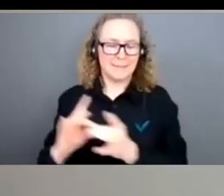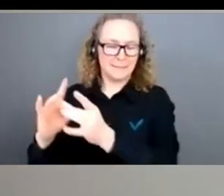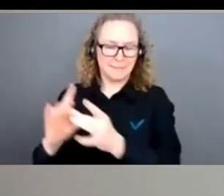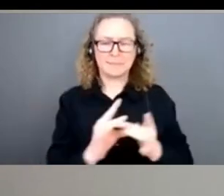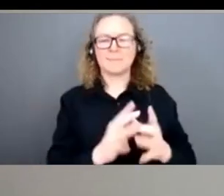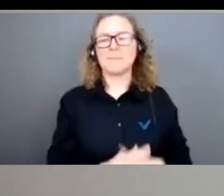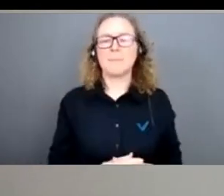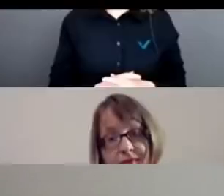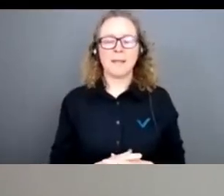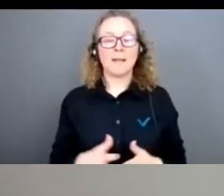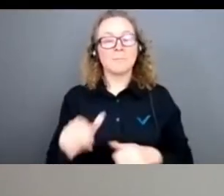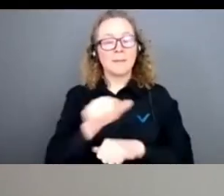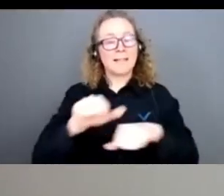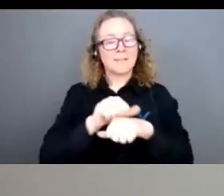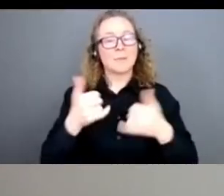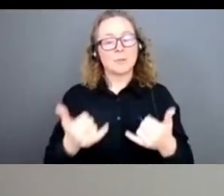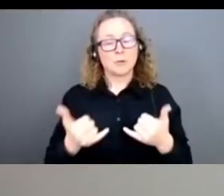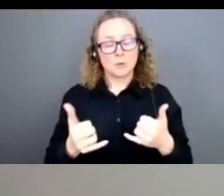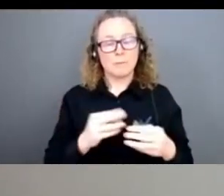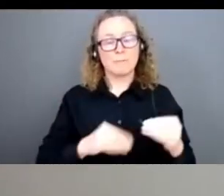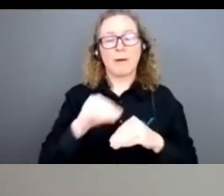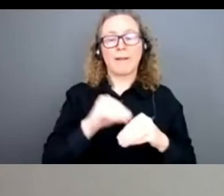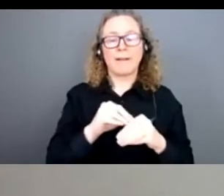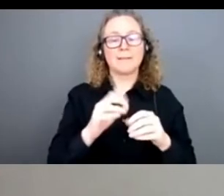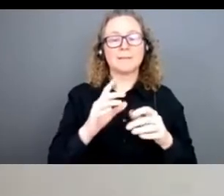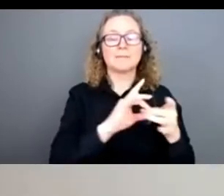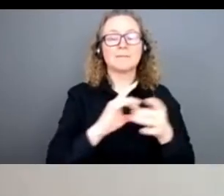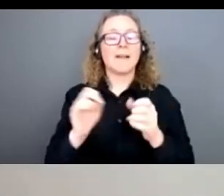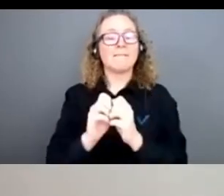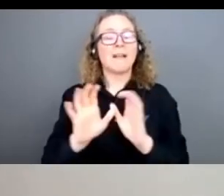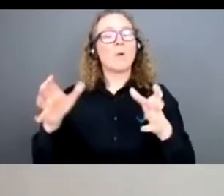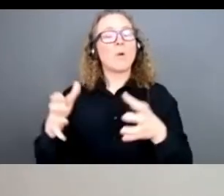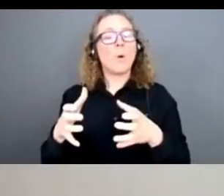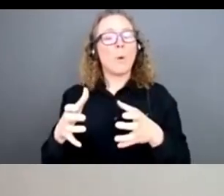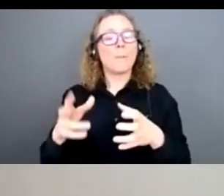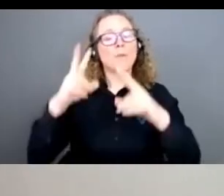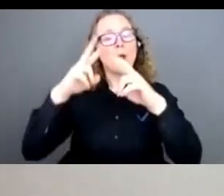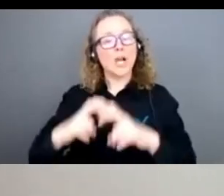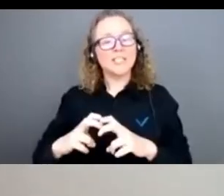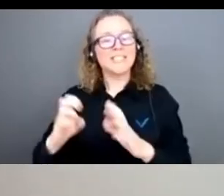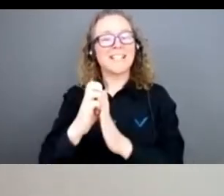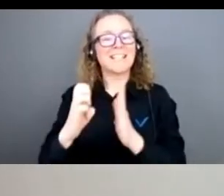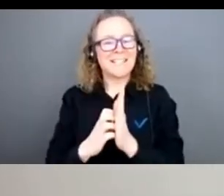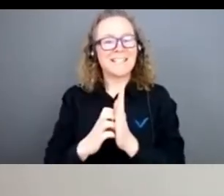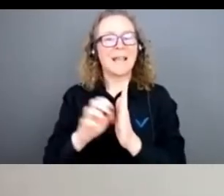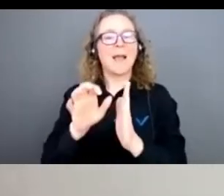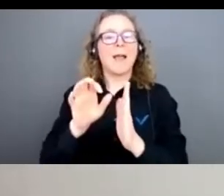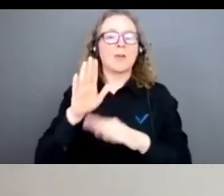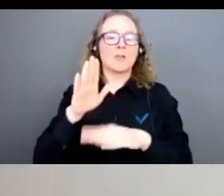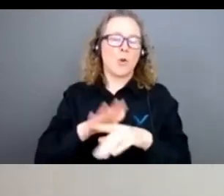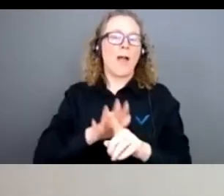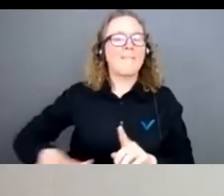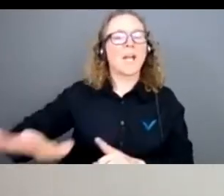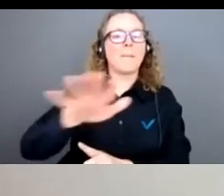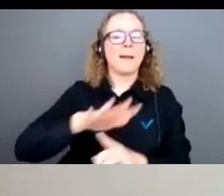est organisée dans le cadre du GREA, le groupe de recherche en éthique environnementale et animale